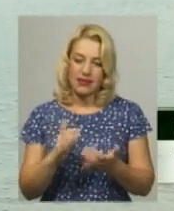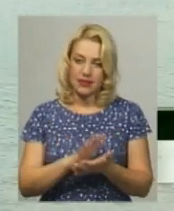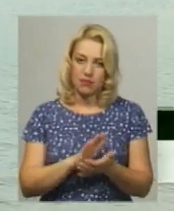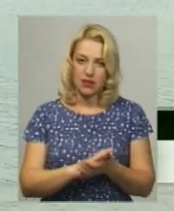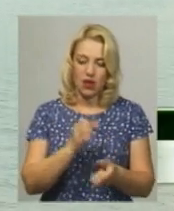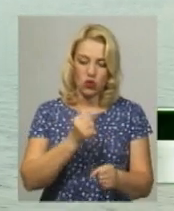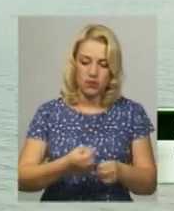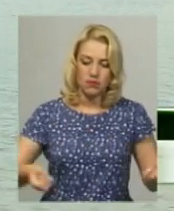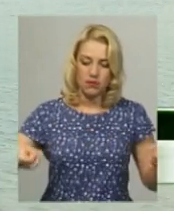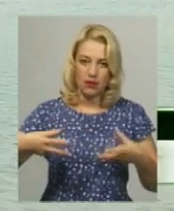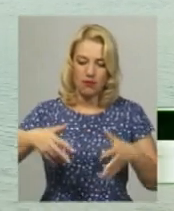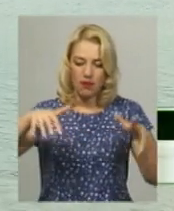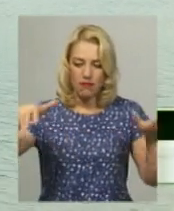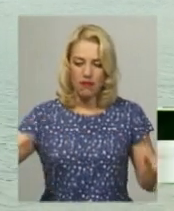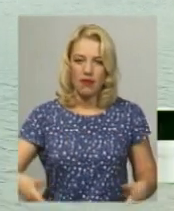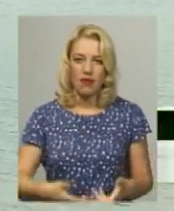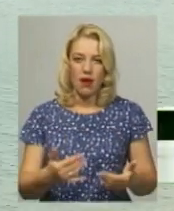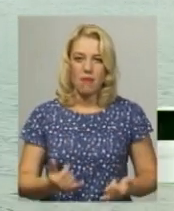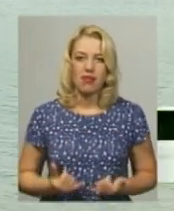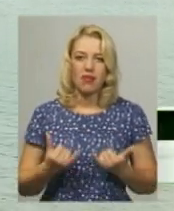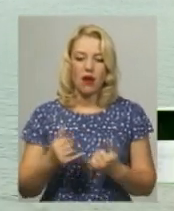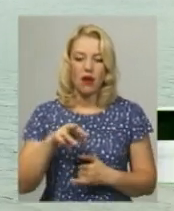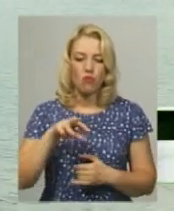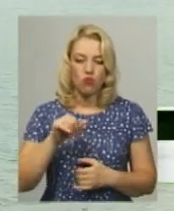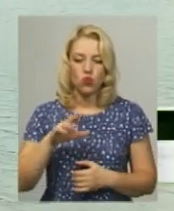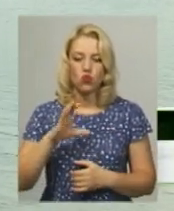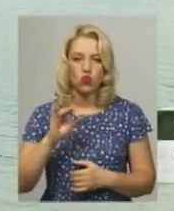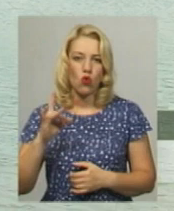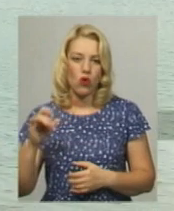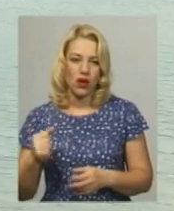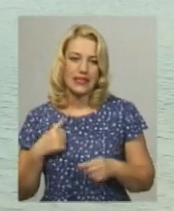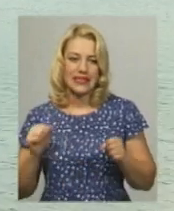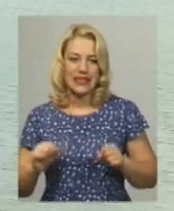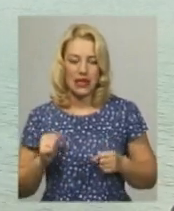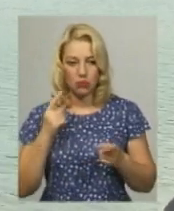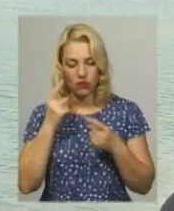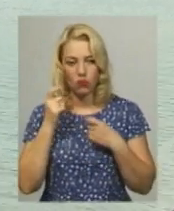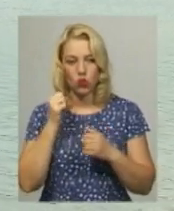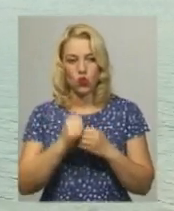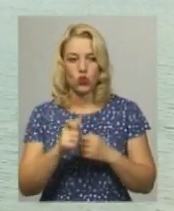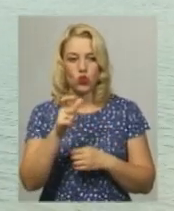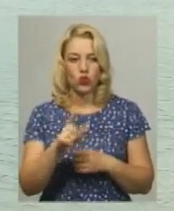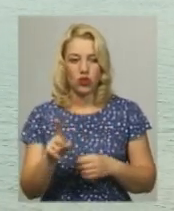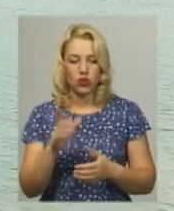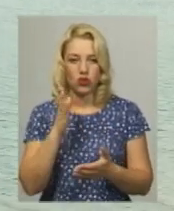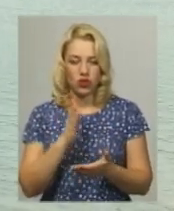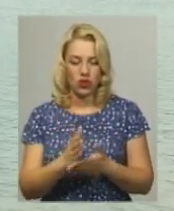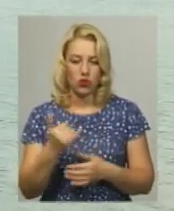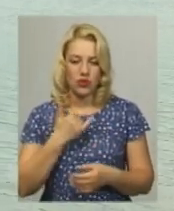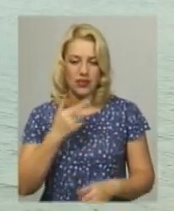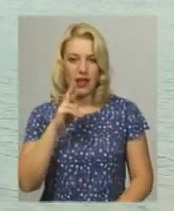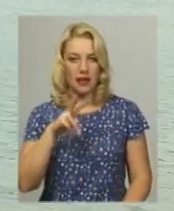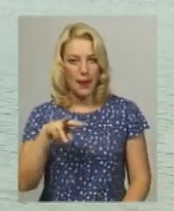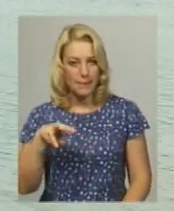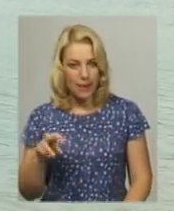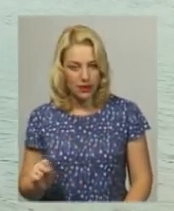ями для мусору, спеціально викопали. Ну, стараємося інформувати кожну людину, що є в нас яма, є в